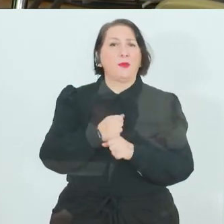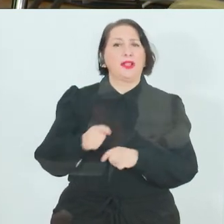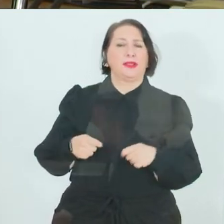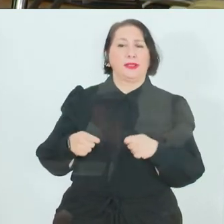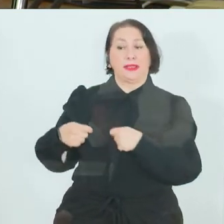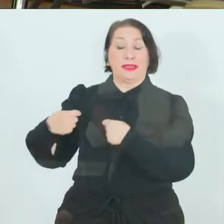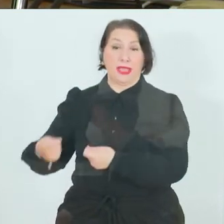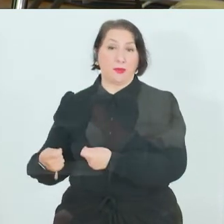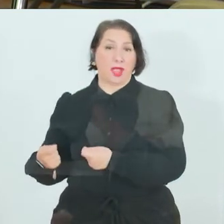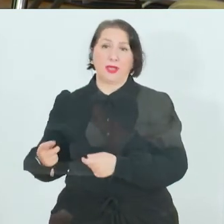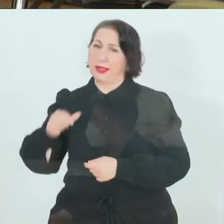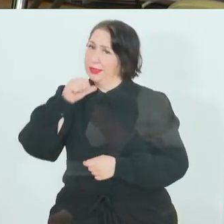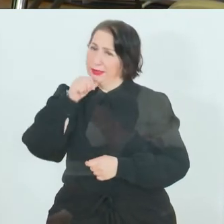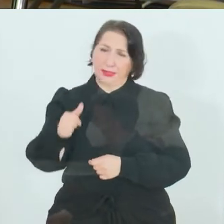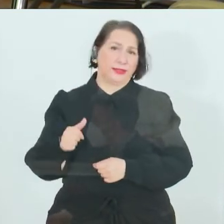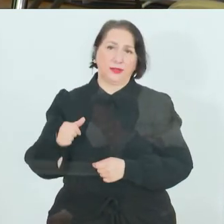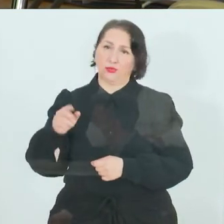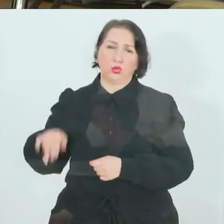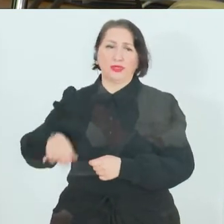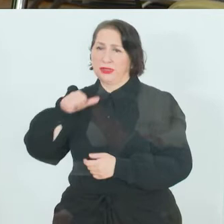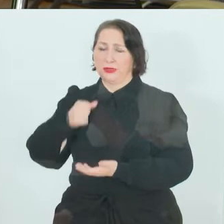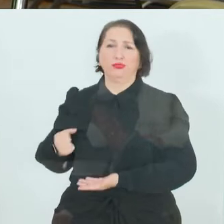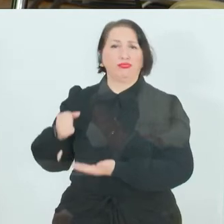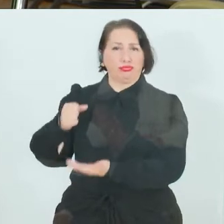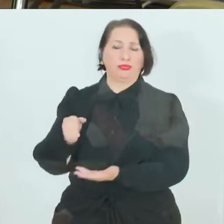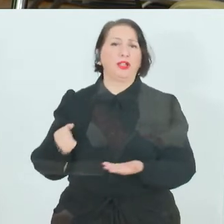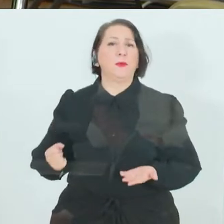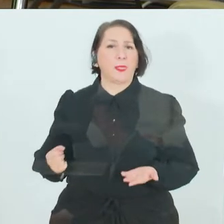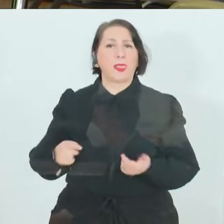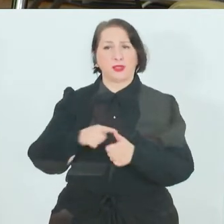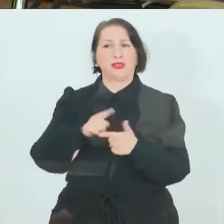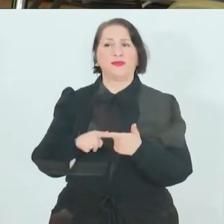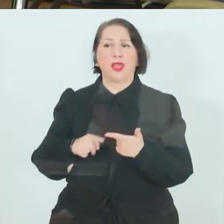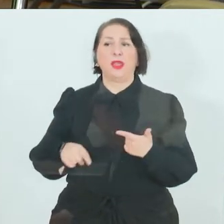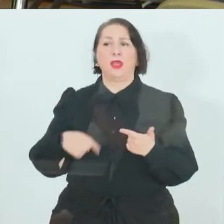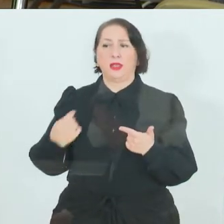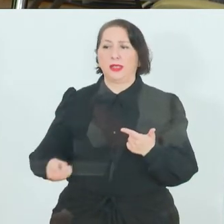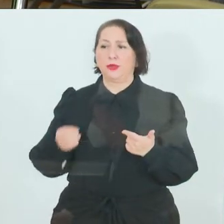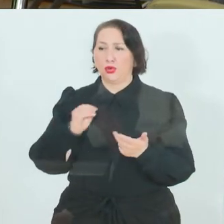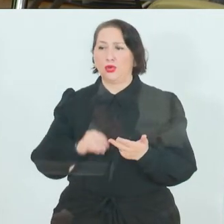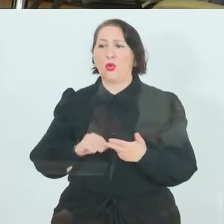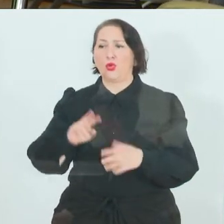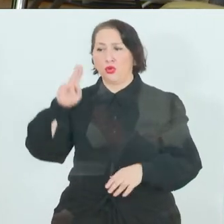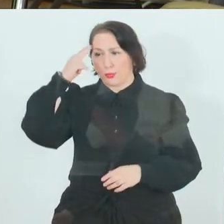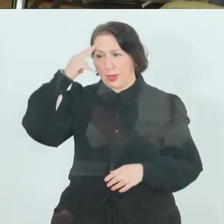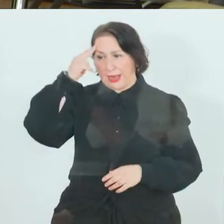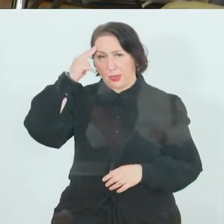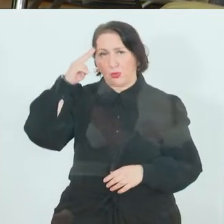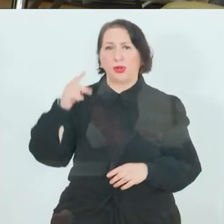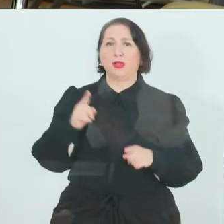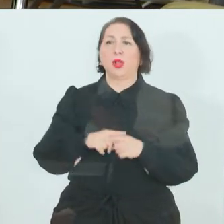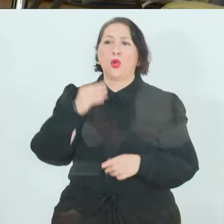nicht aufkommen muss. Also diese zwei konkreten Sachen und gibt es darüber hinaus auch noch Überlegungen zum